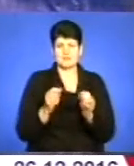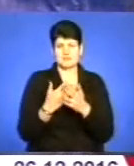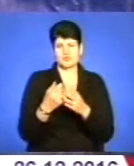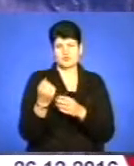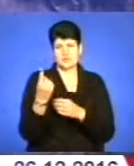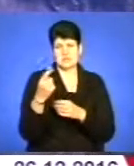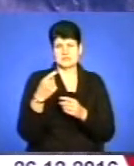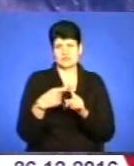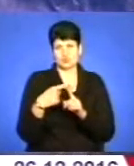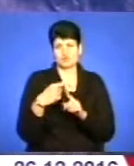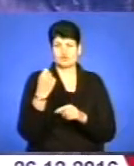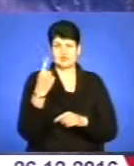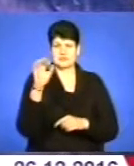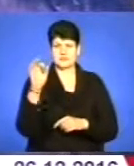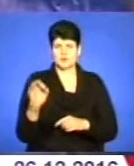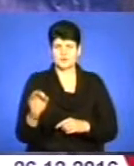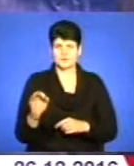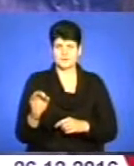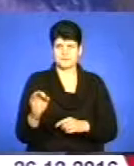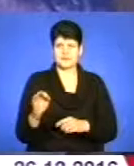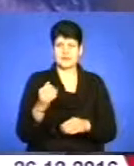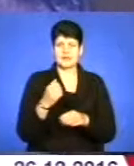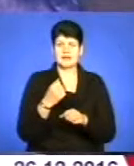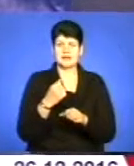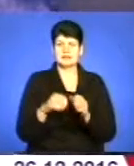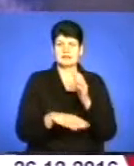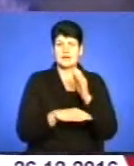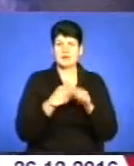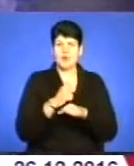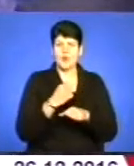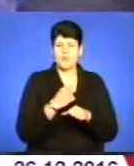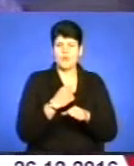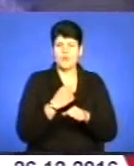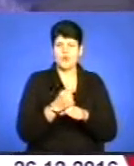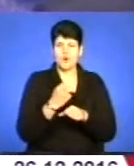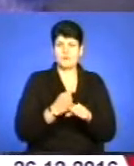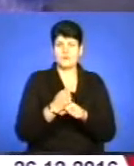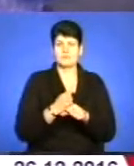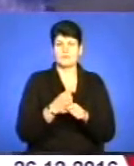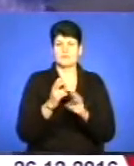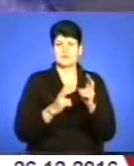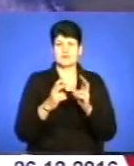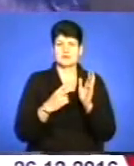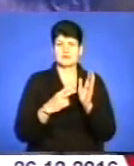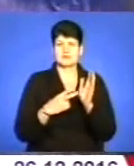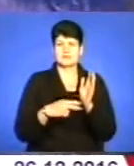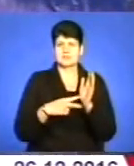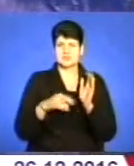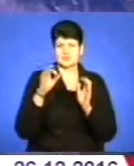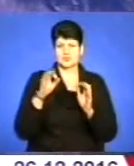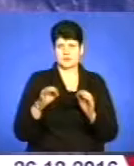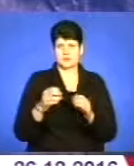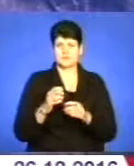11%, плюс 11%. Деревообробна промисловість – фактично 70% приросту.